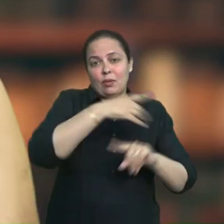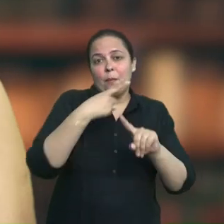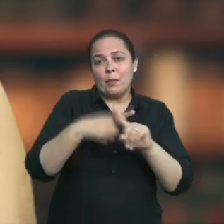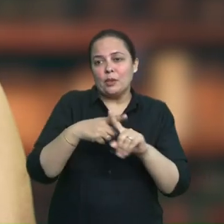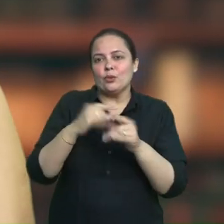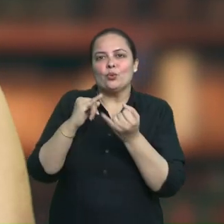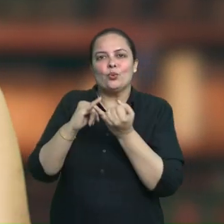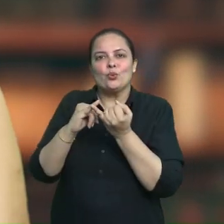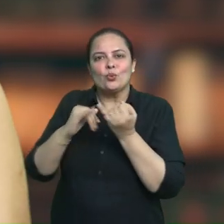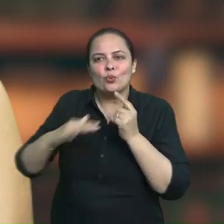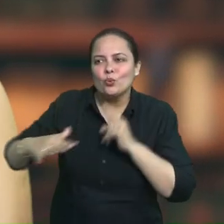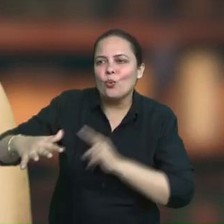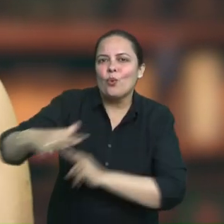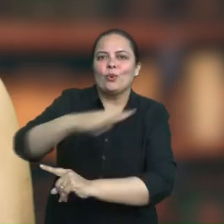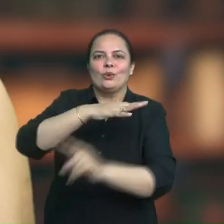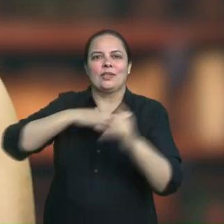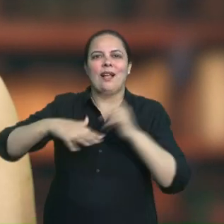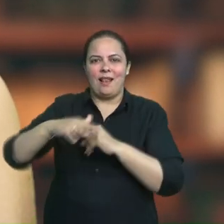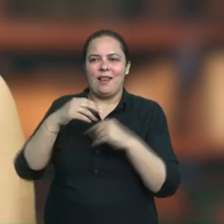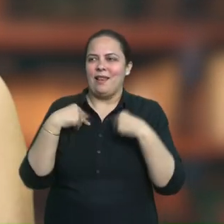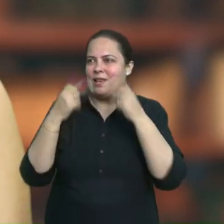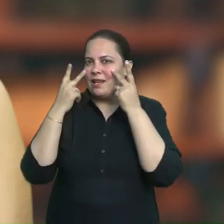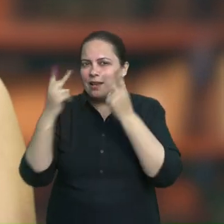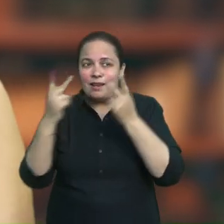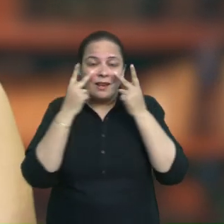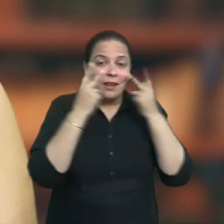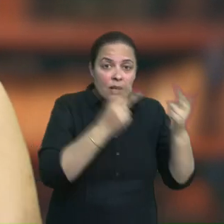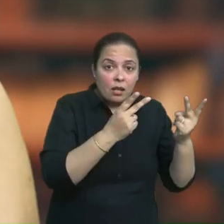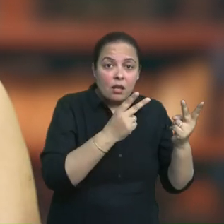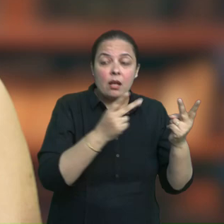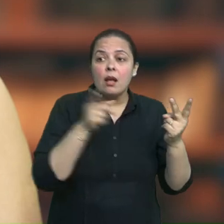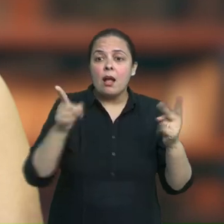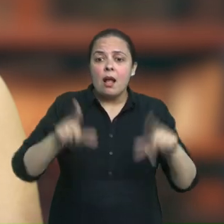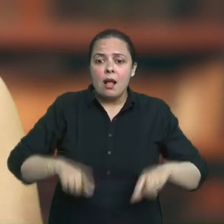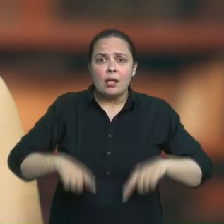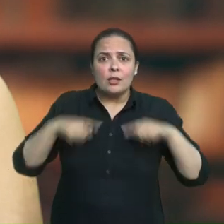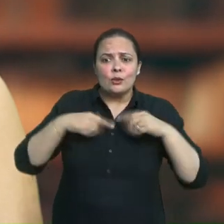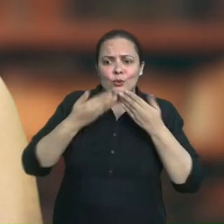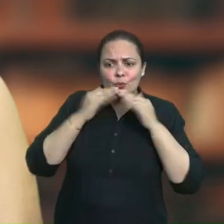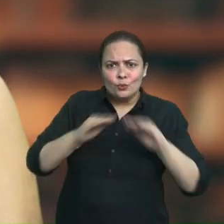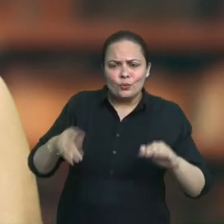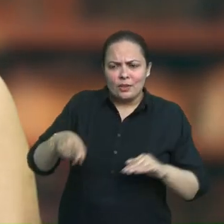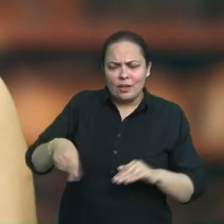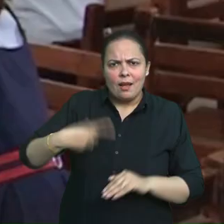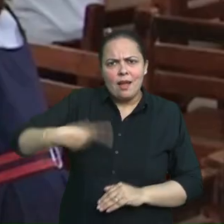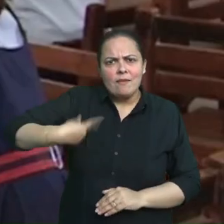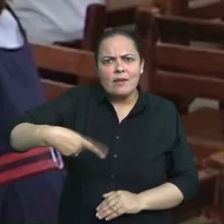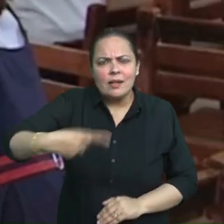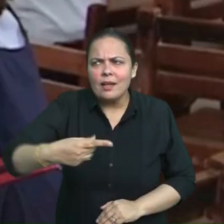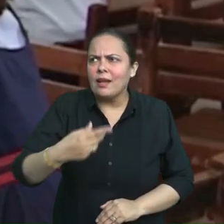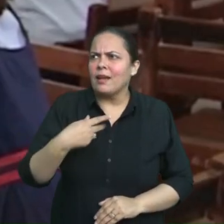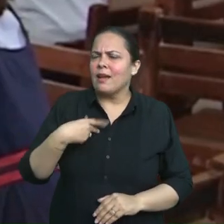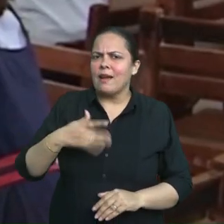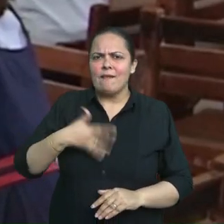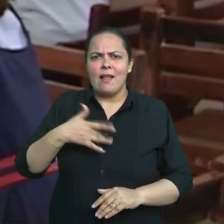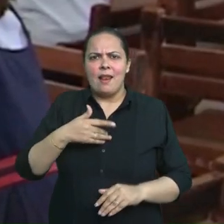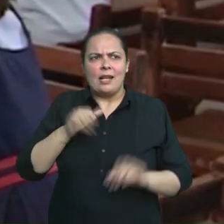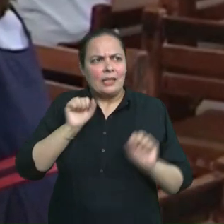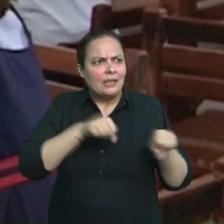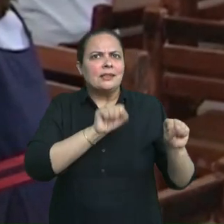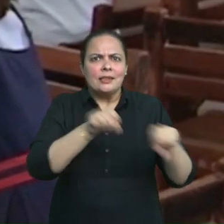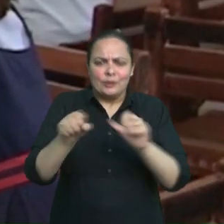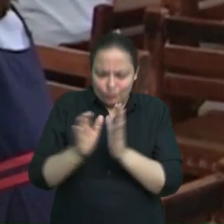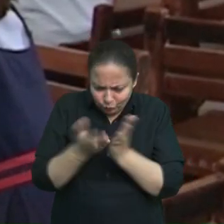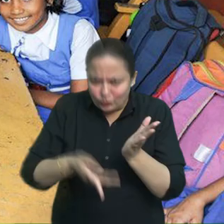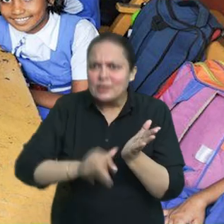प्रोग्राम टॉपिक अधारित ना होकर धीम अधारित हैं। इसमें सरल से कटे नवधारनाओं को